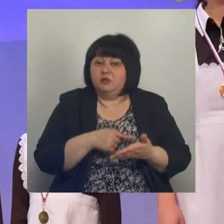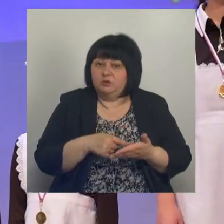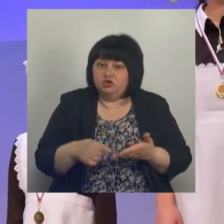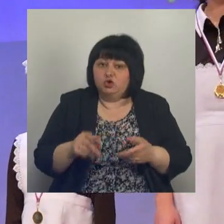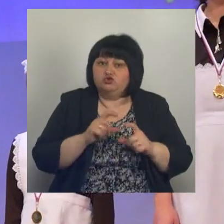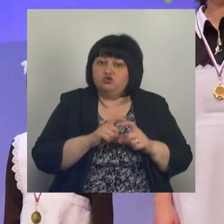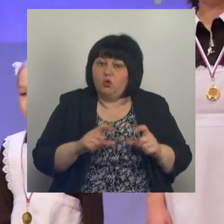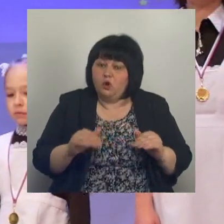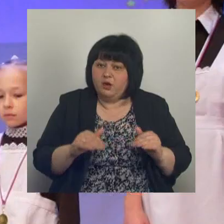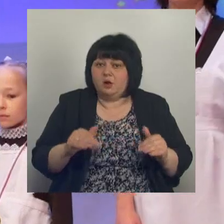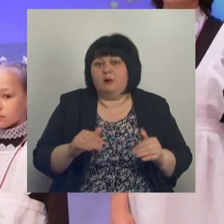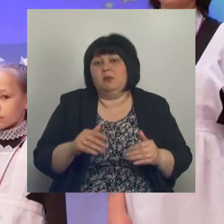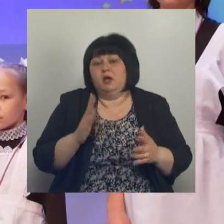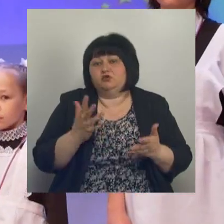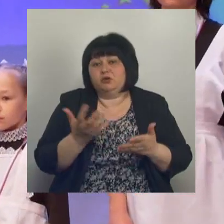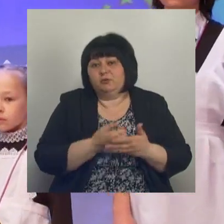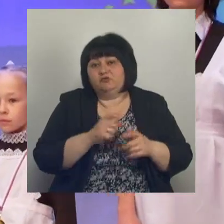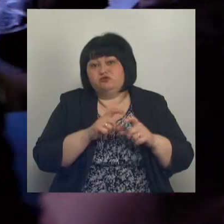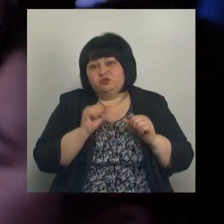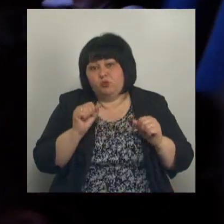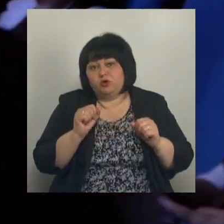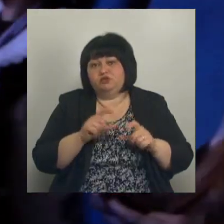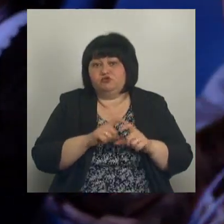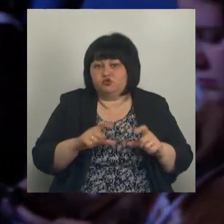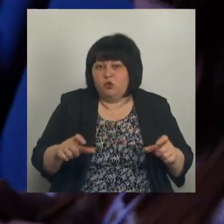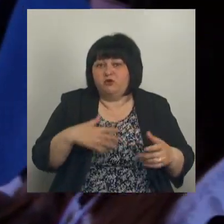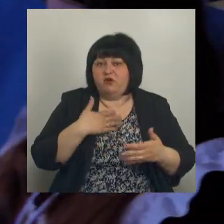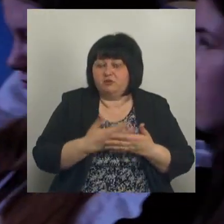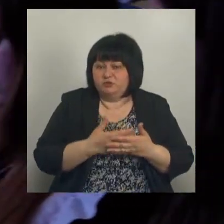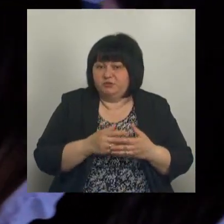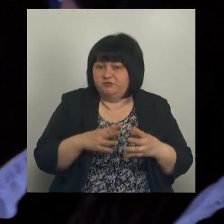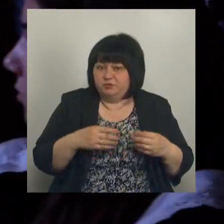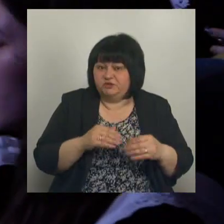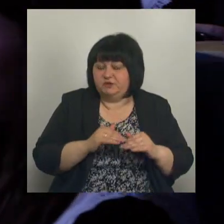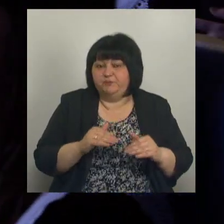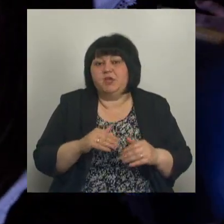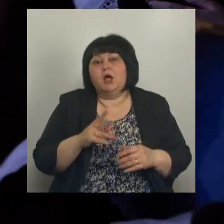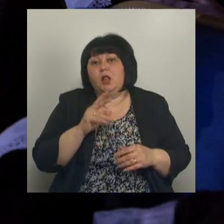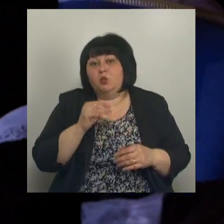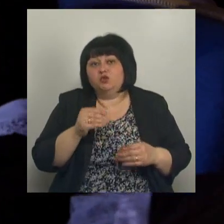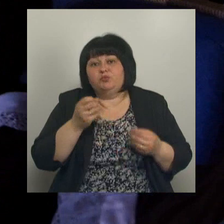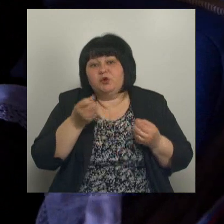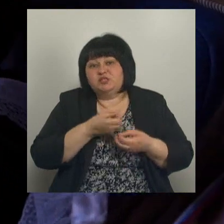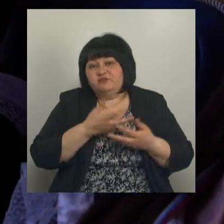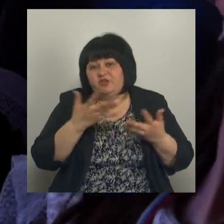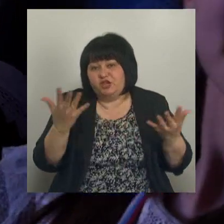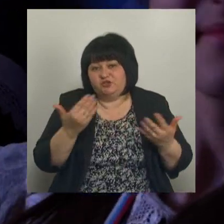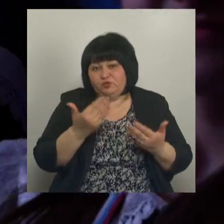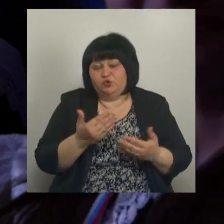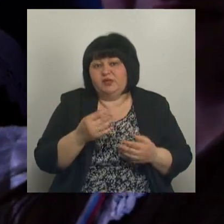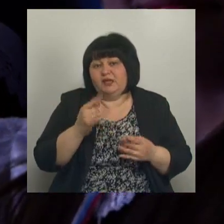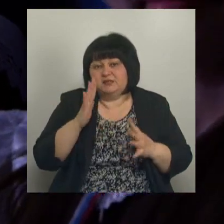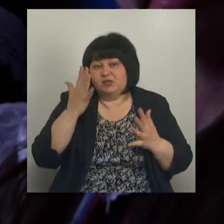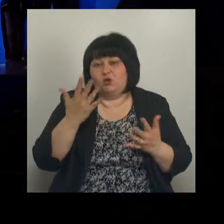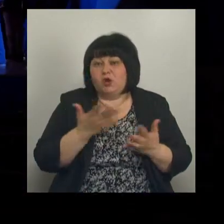добившихся успехов в спорте, общественной жизни и, конечно же, творчестве. Пожалуй, главное – луч подсвечивает в юной душе ту самую искорку,